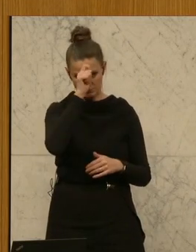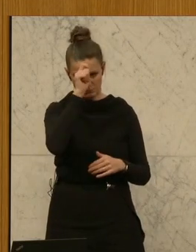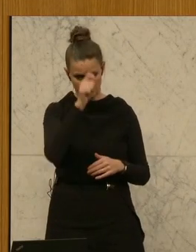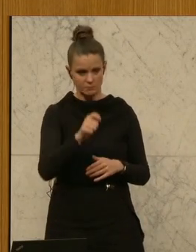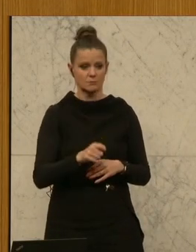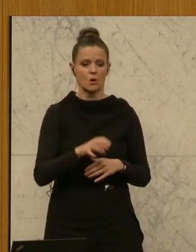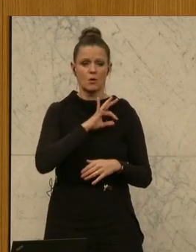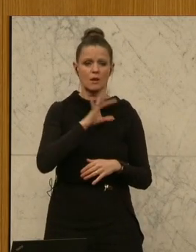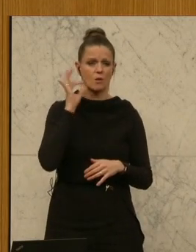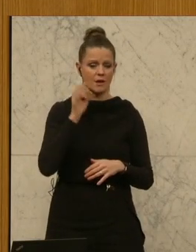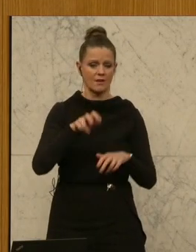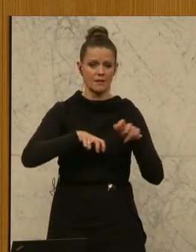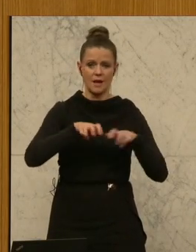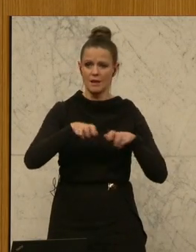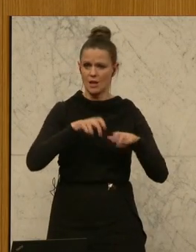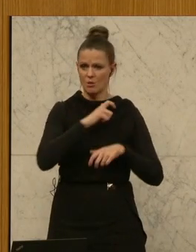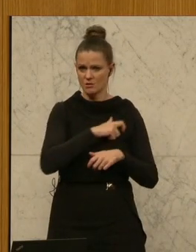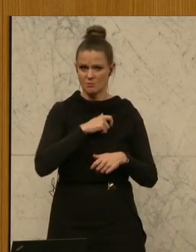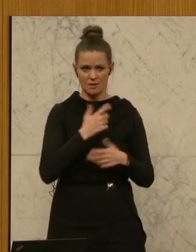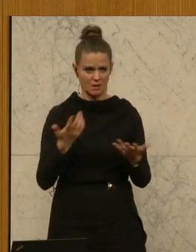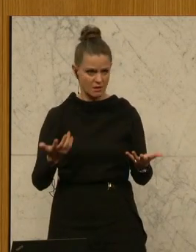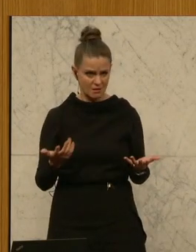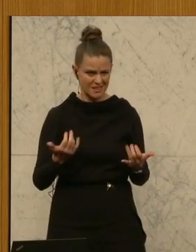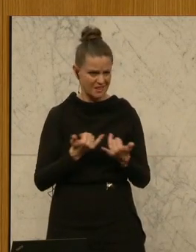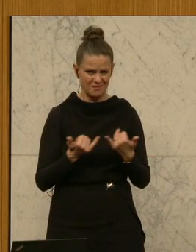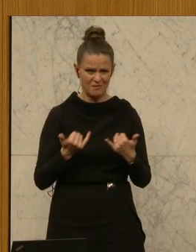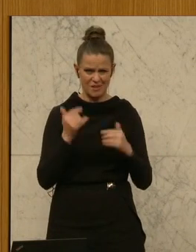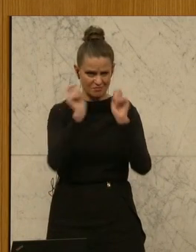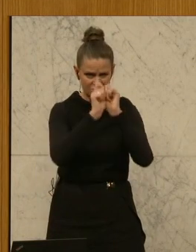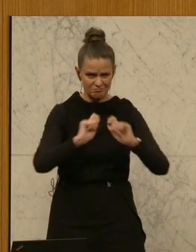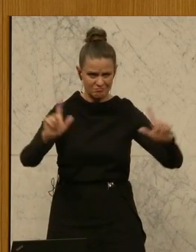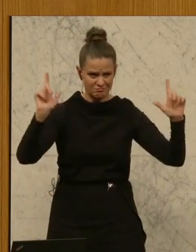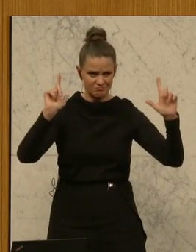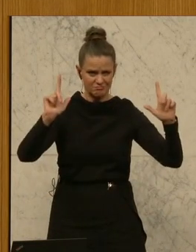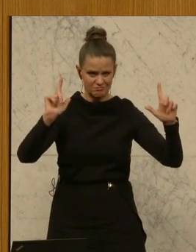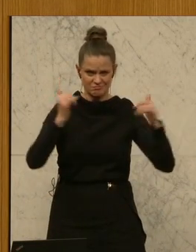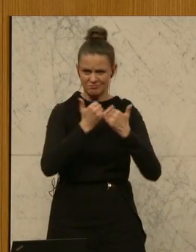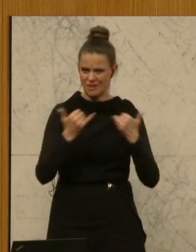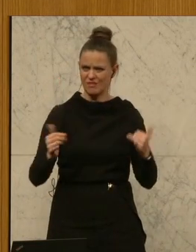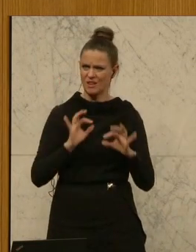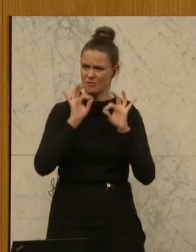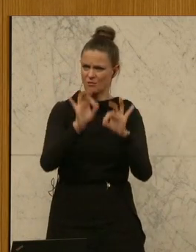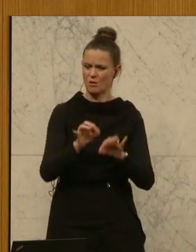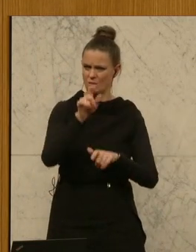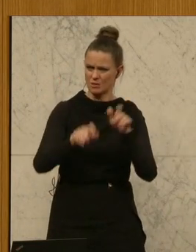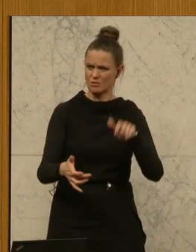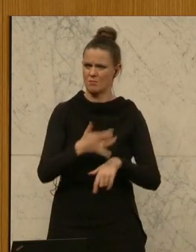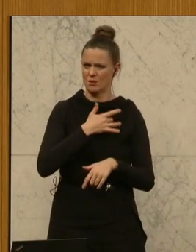der Regierungsparteien, wie bitte habt ihr euch das vorgestellt? Wie wollt ihr das deinen betroffenen Menschen